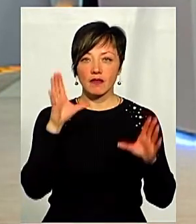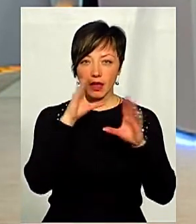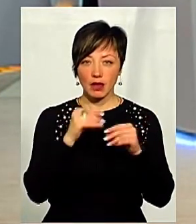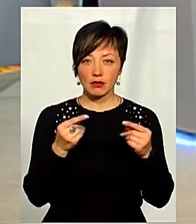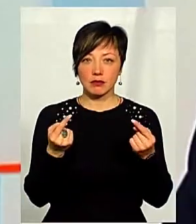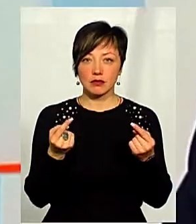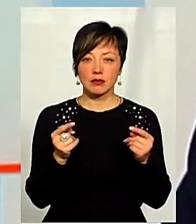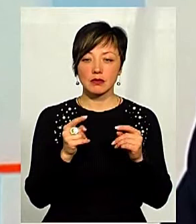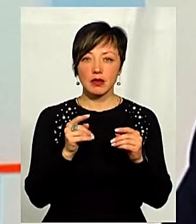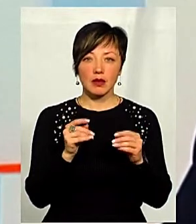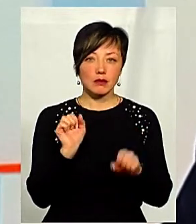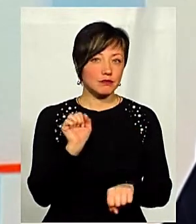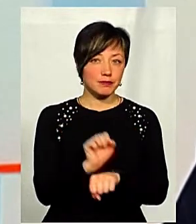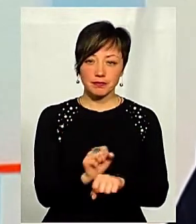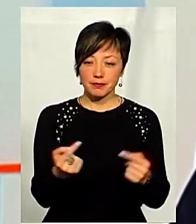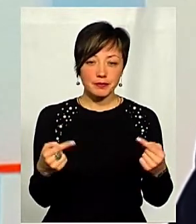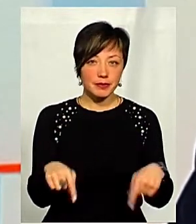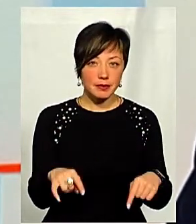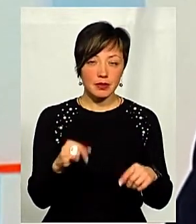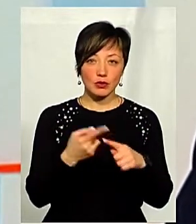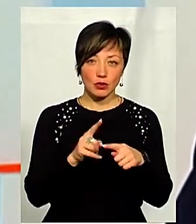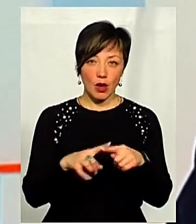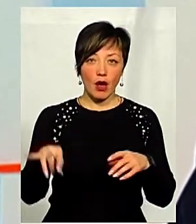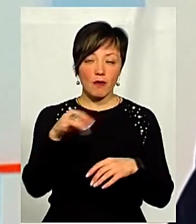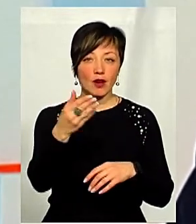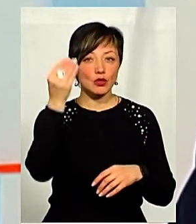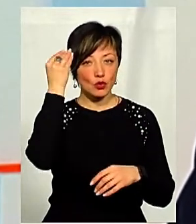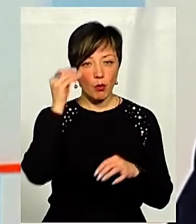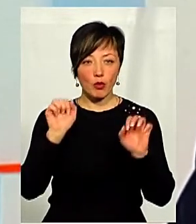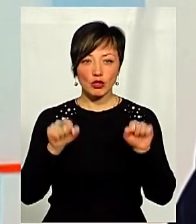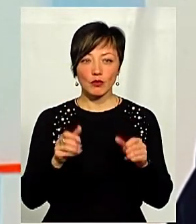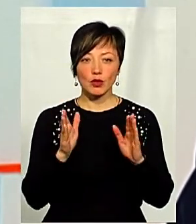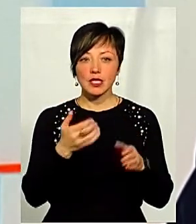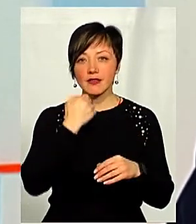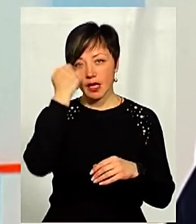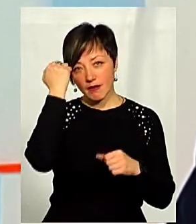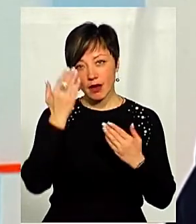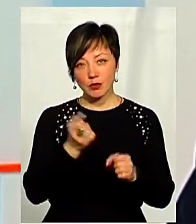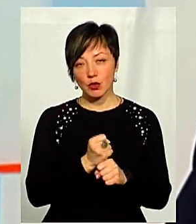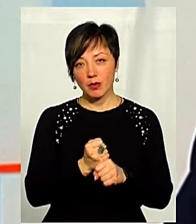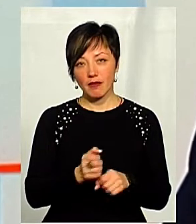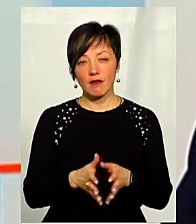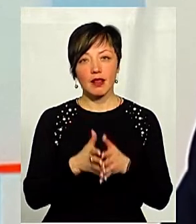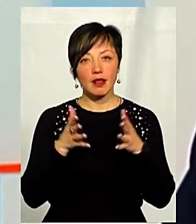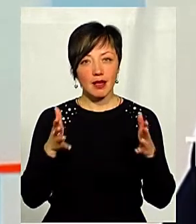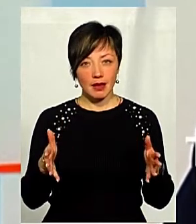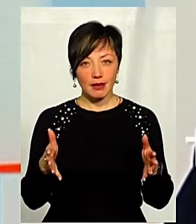розпад цього суб'єкта господарювання. Мене цікавить ваша думка. Можливо, завдяки вам зробимо велику